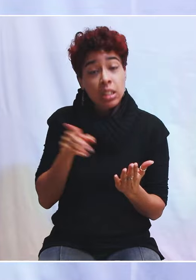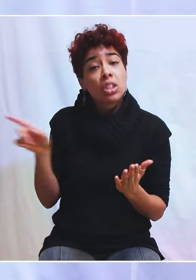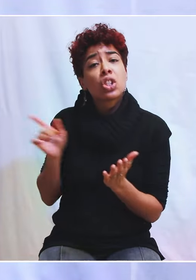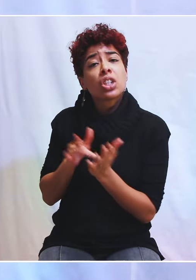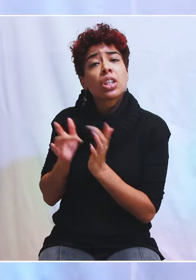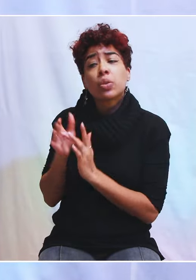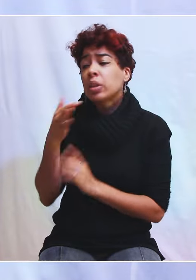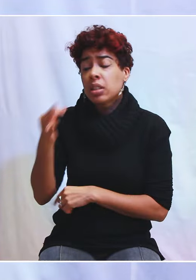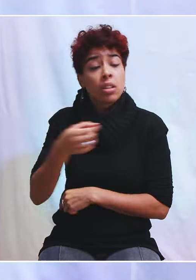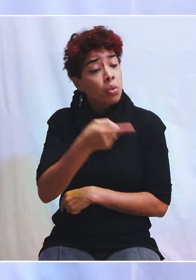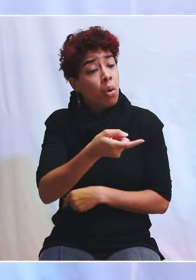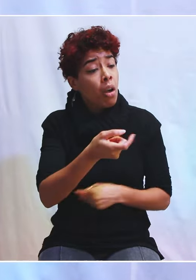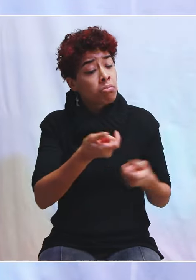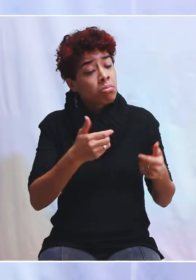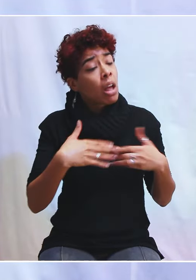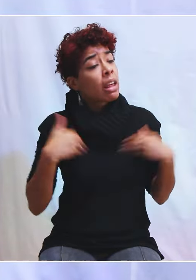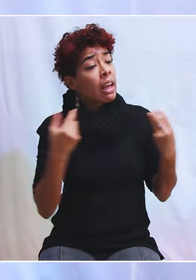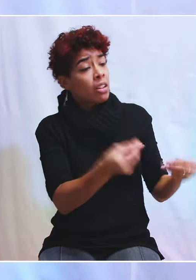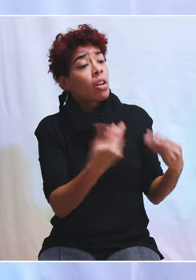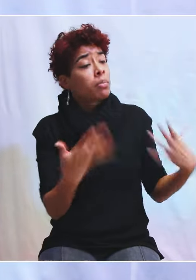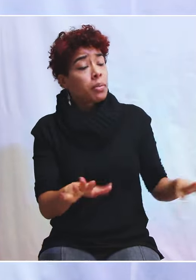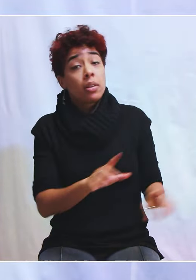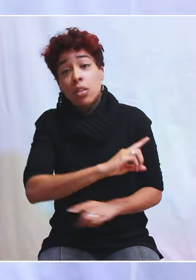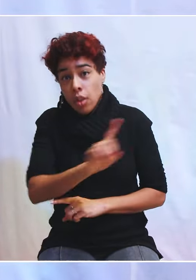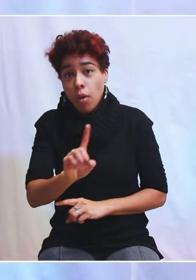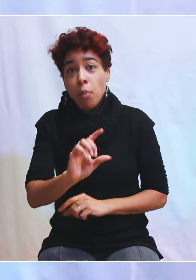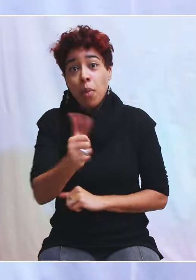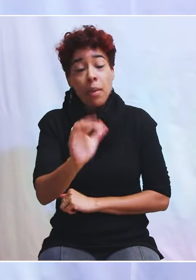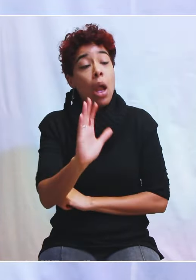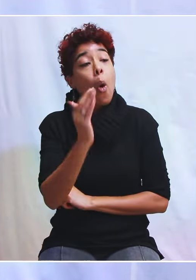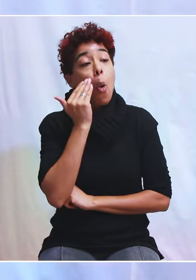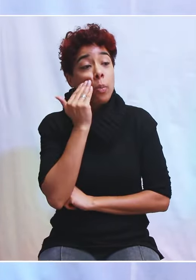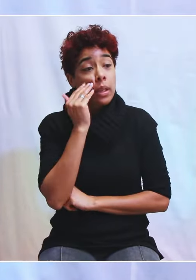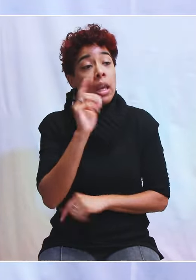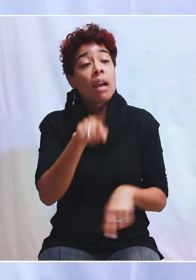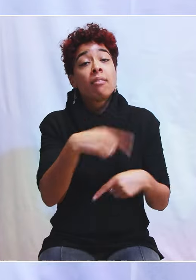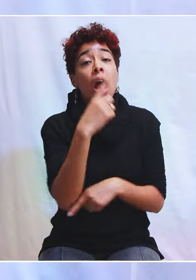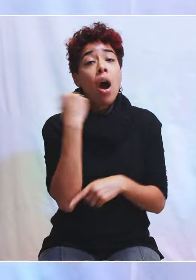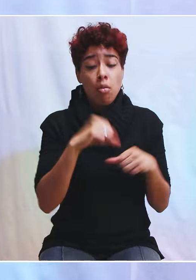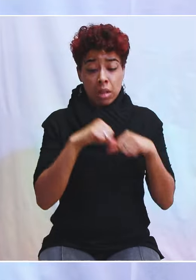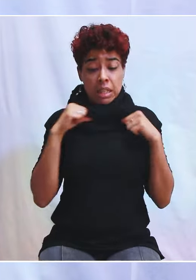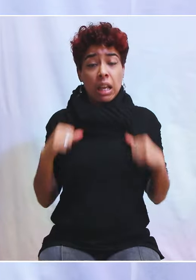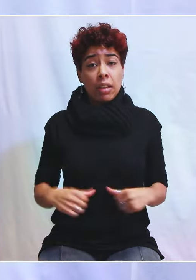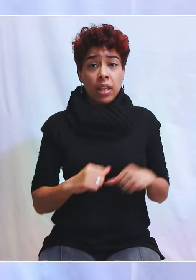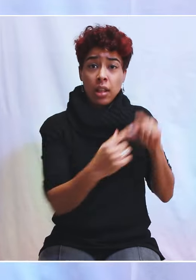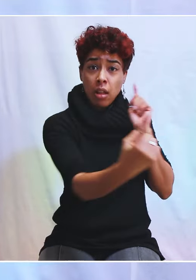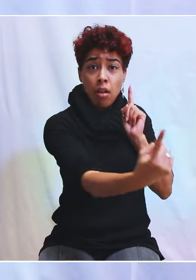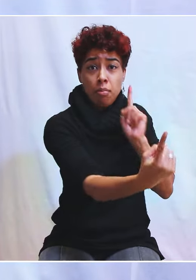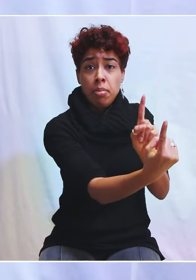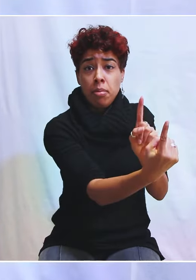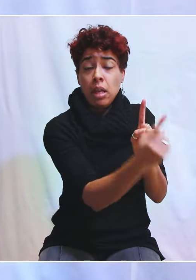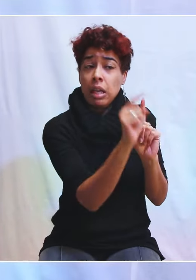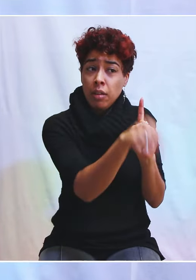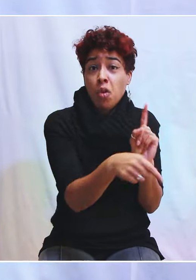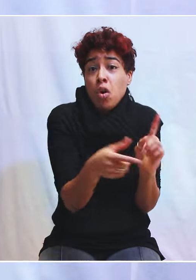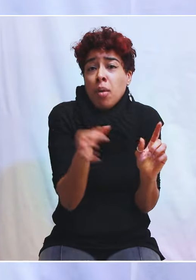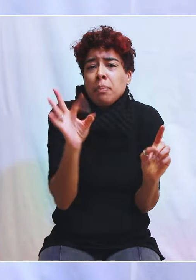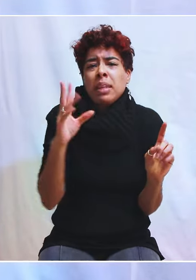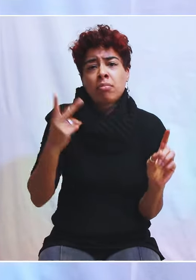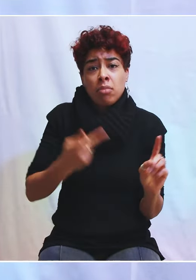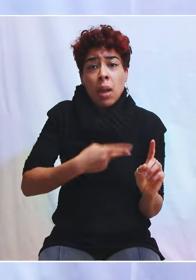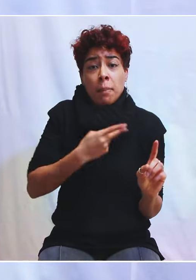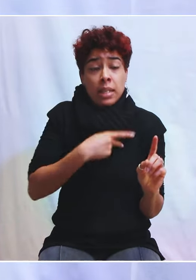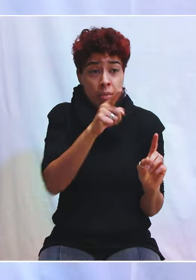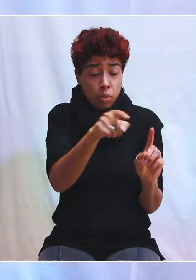pas, sois guéri. Il leur dit, eh bien, obéissez, allez voir le sacrificateur, parce que c'était comme ça à l'époque, c'était comme un médecin. Donc, il fallait qu se fassent,